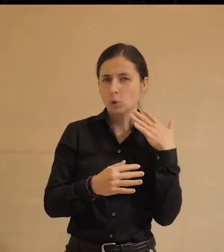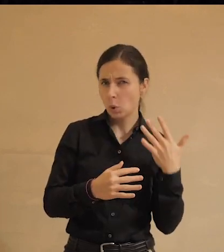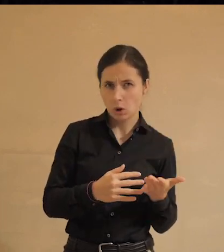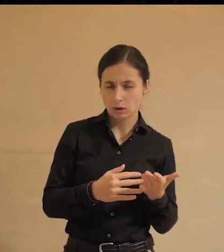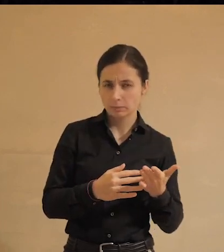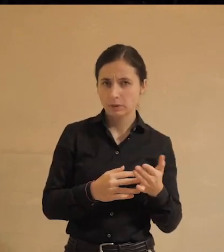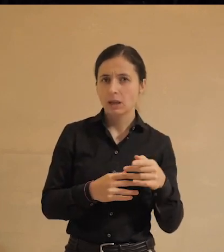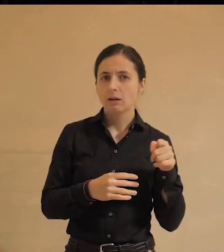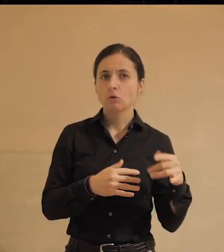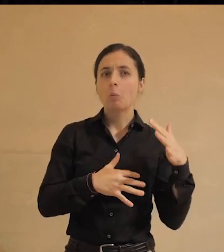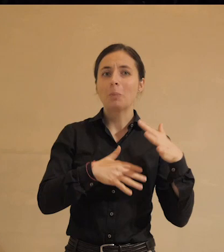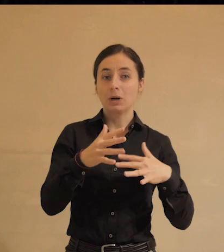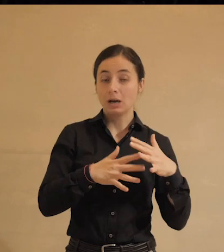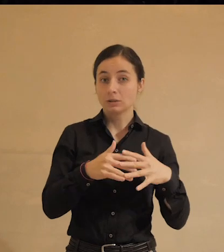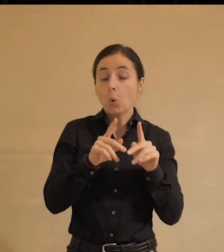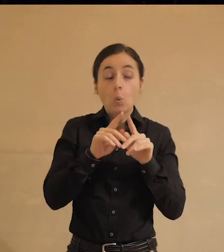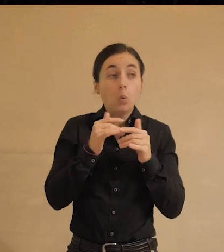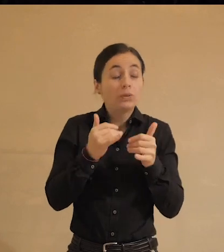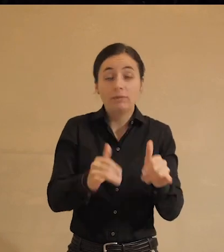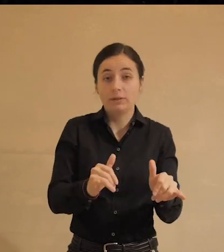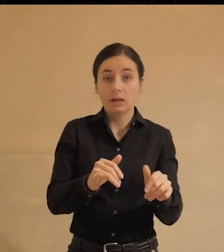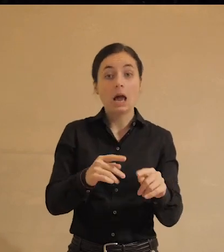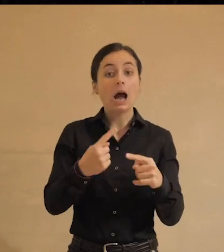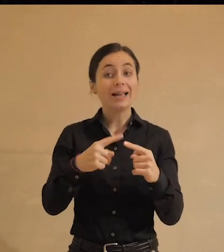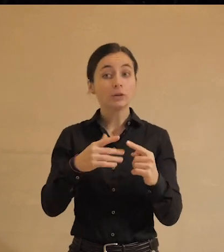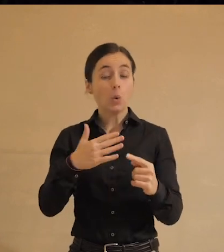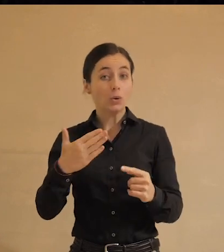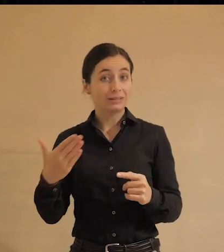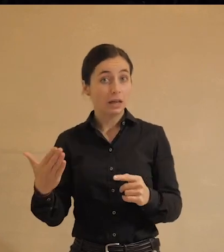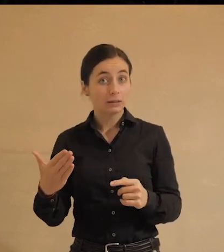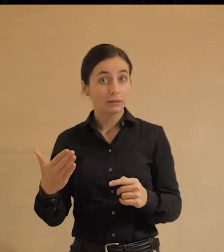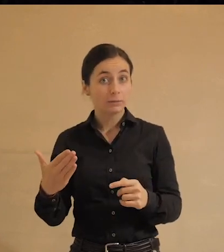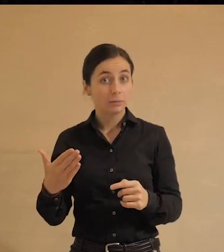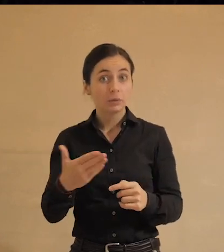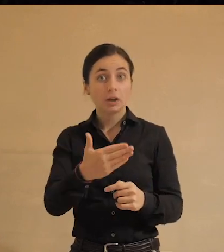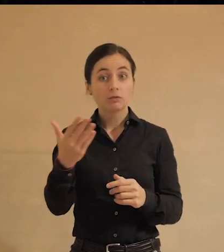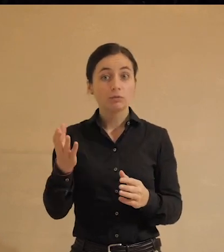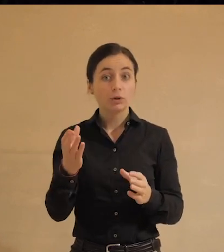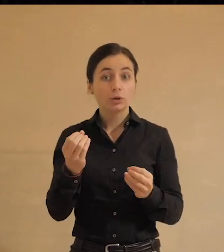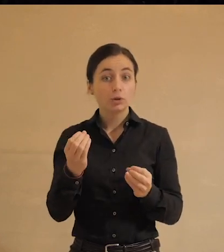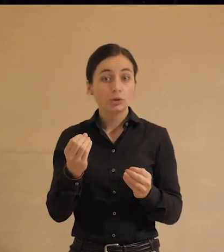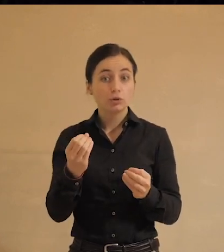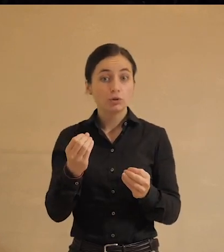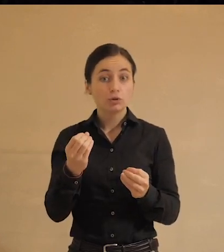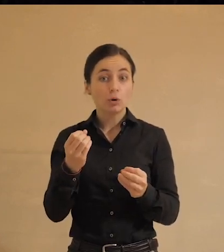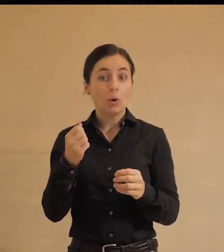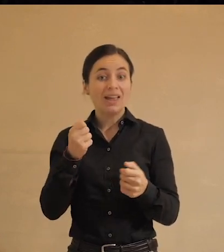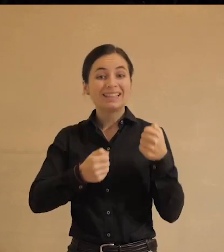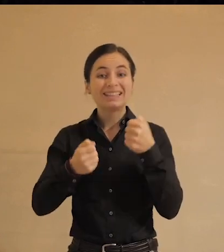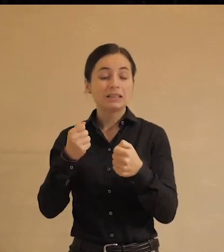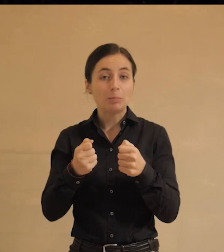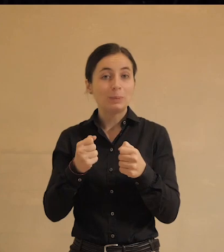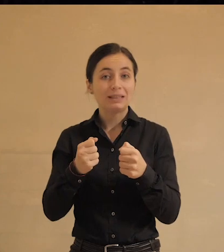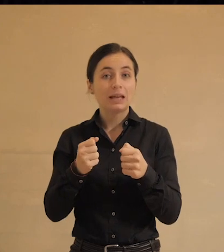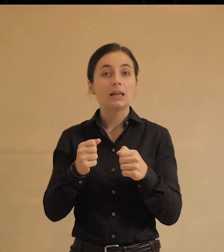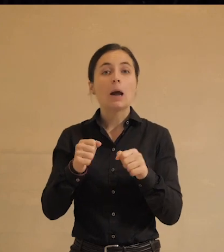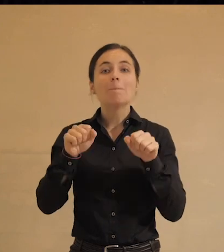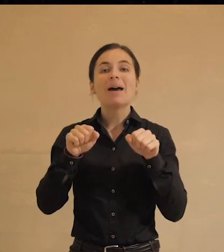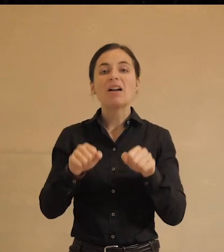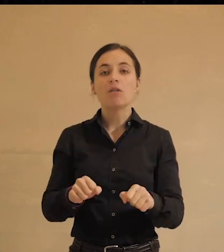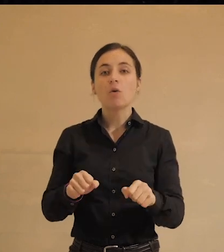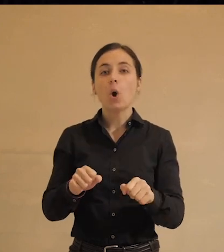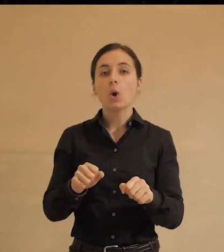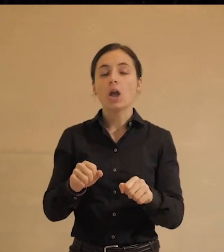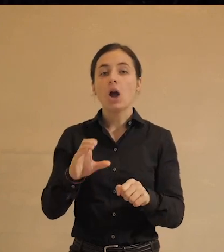одной стороны, в практиках ваших удивительных, с другой стороны, в еще недобитой правовой основе демократической,